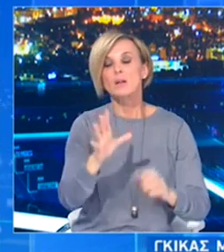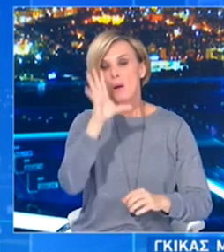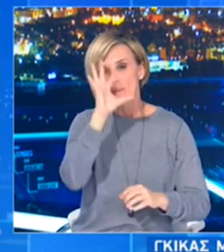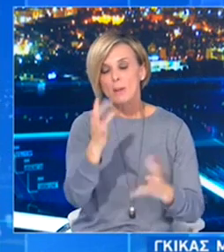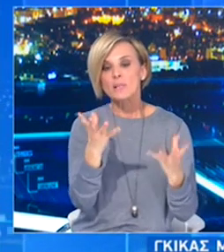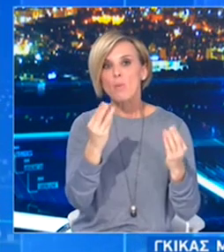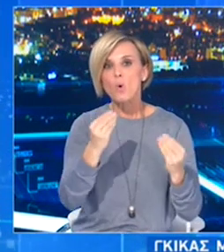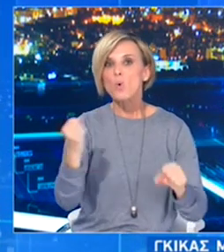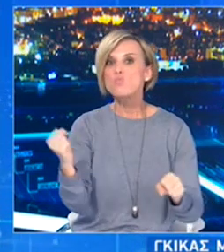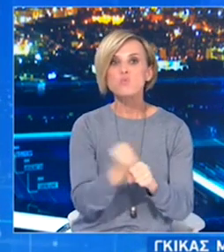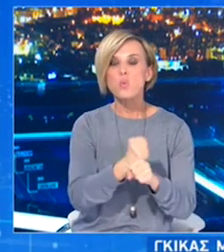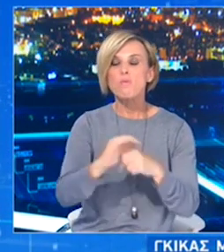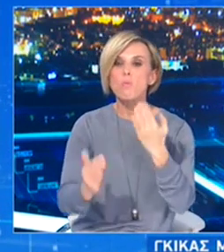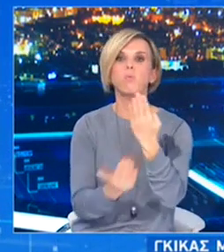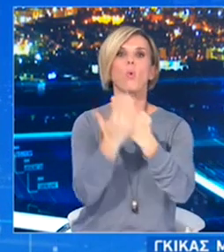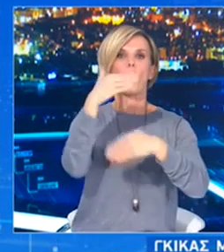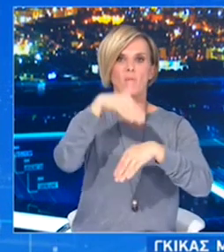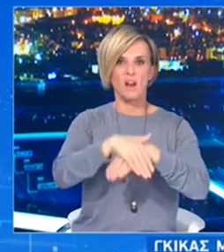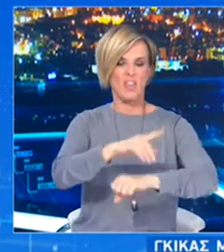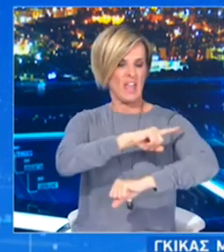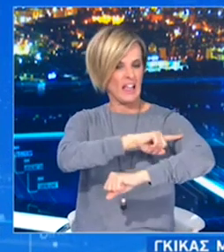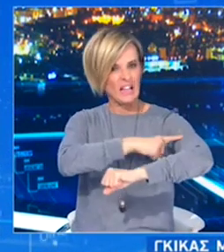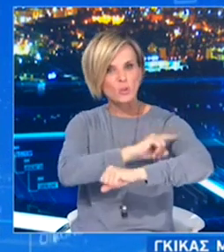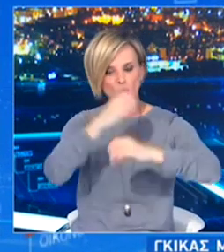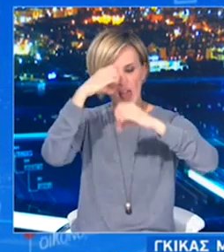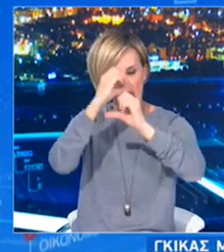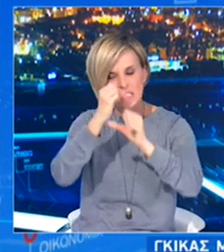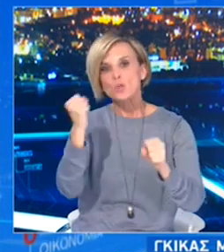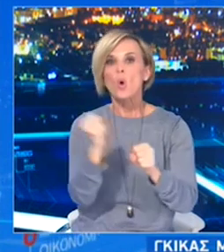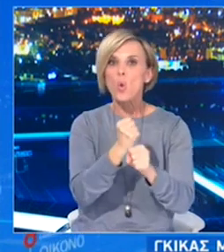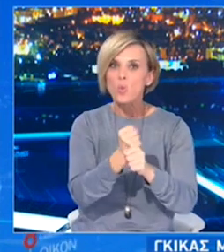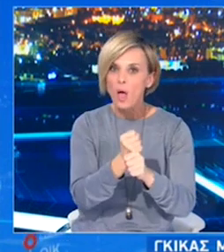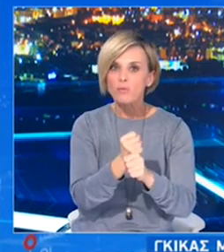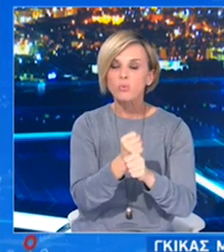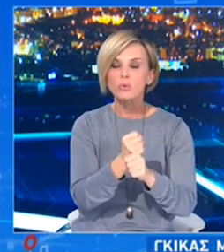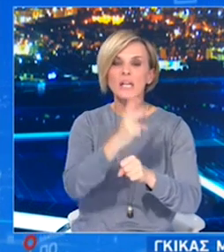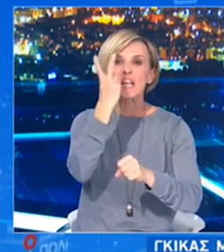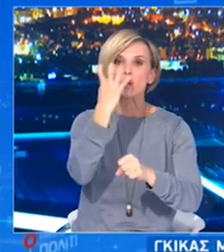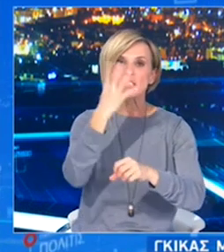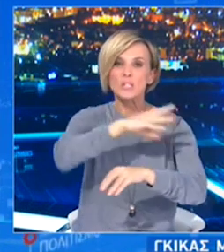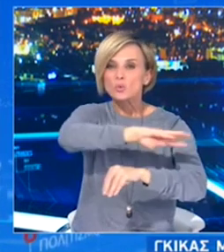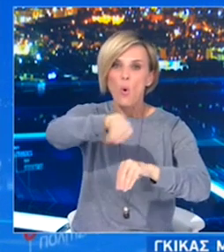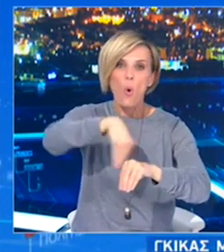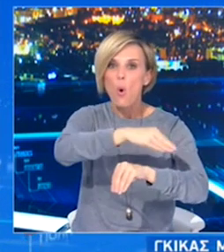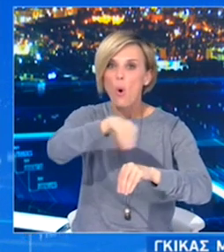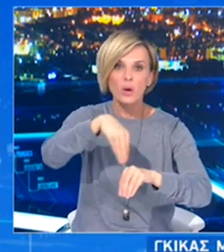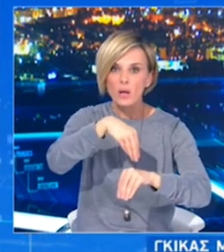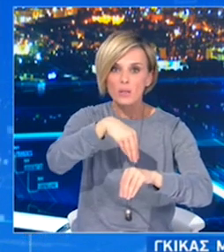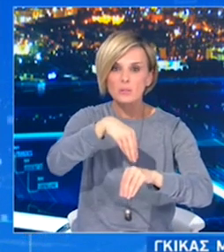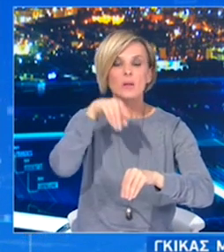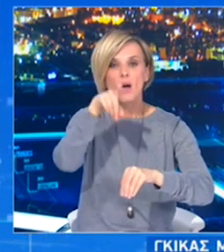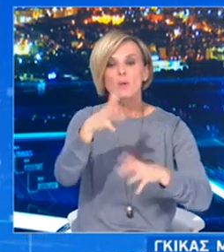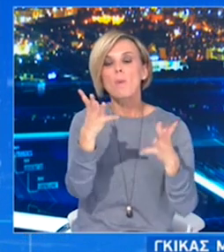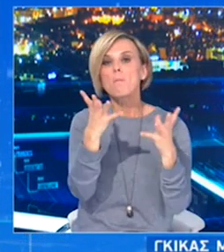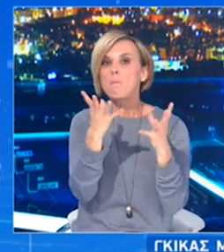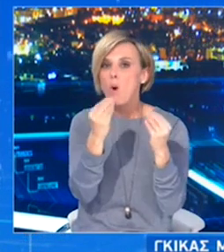αυτό. Και μιλάω και για εργαστηριακούς, μιλάω και για γιατρούς. Και θα πρέπει να το έχουμε αυτό πάντα στο μυαλό μας ότι πίσω από κάθε έναν αριθμό υπάρχουν πολλοί